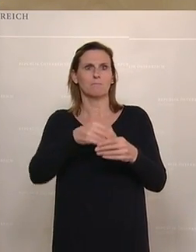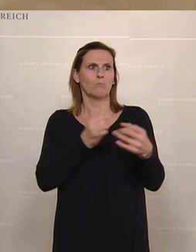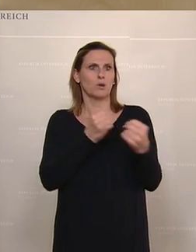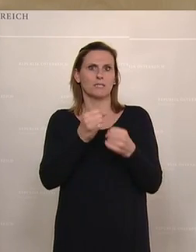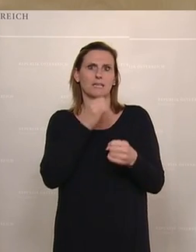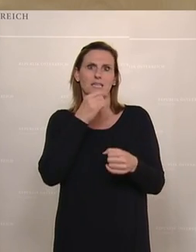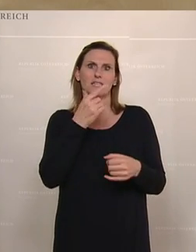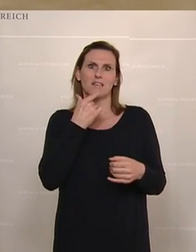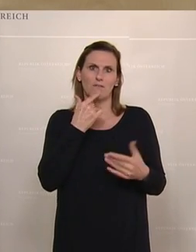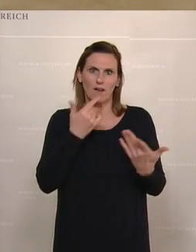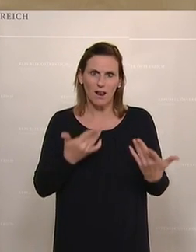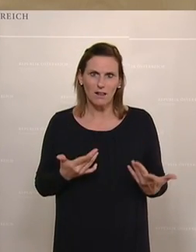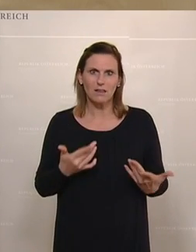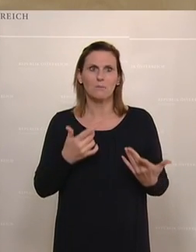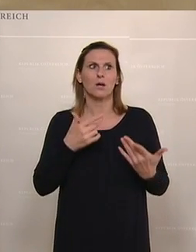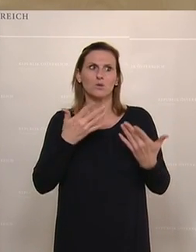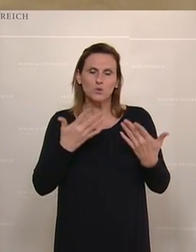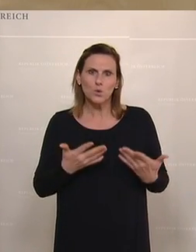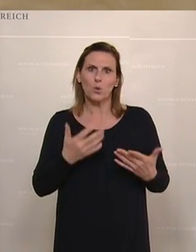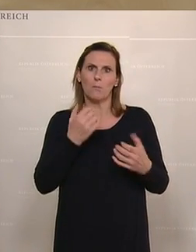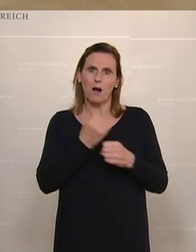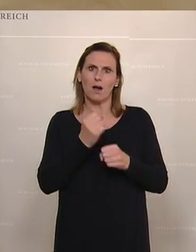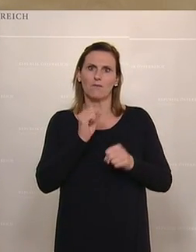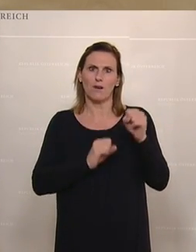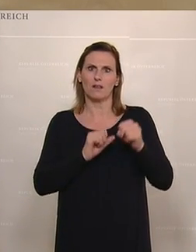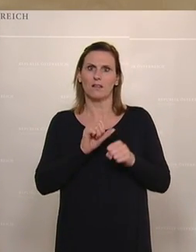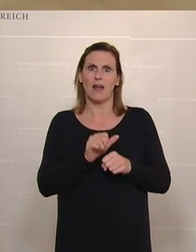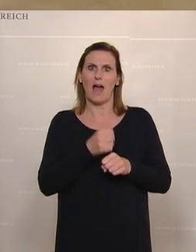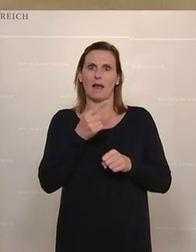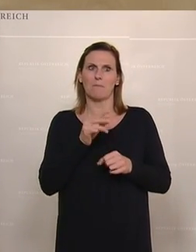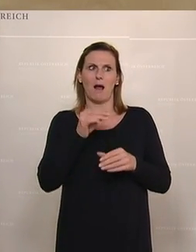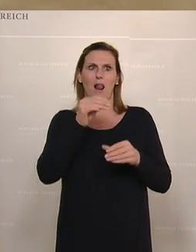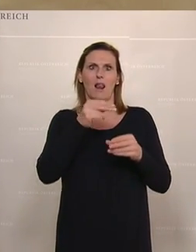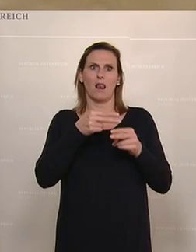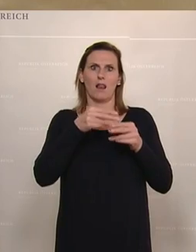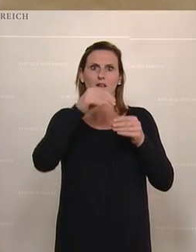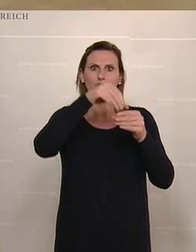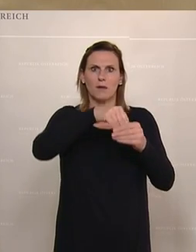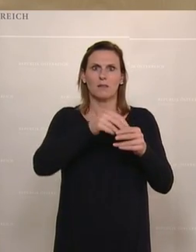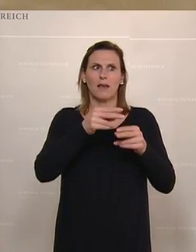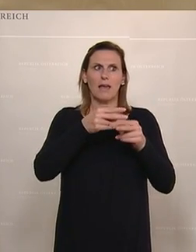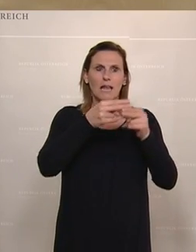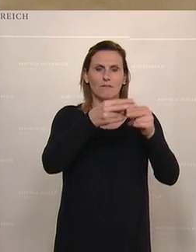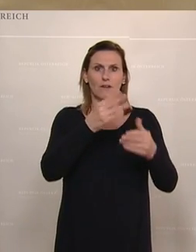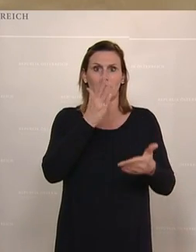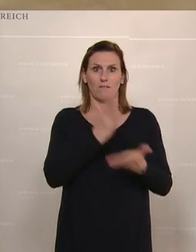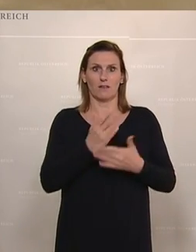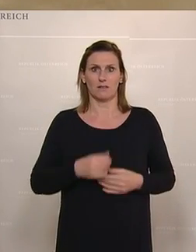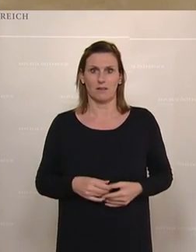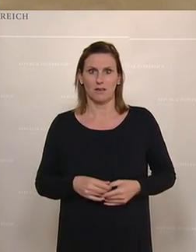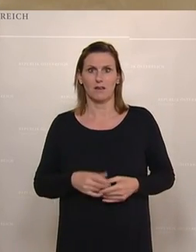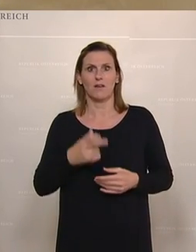genau das ist, was mit Einmahlhilfen gemacht wird. Strukturelle nachhaltige Hilfe, die langfristig Armut